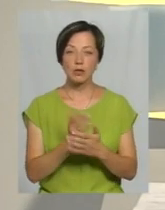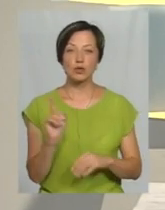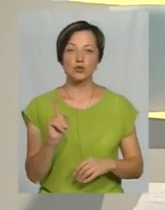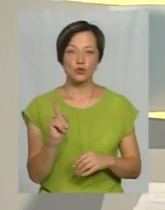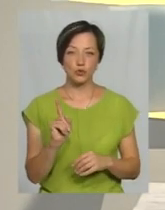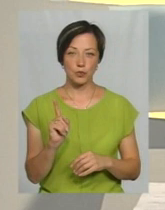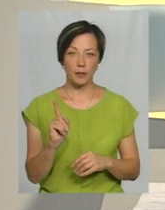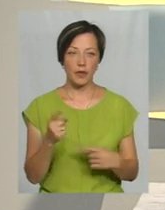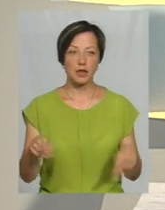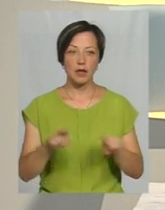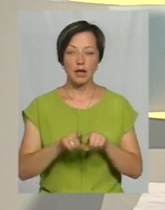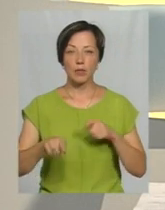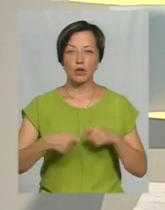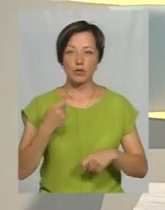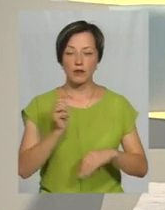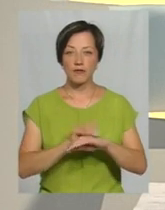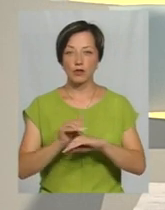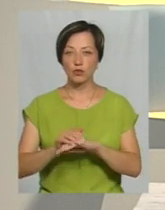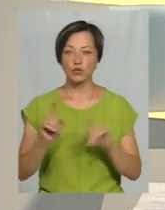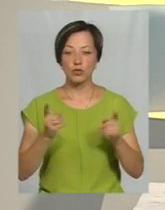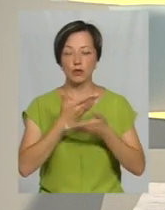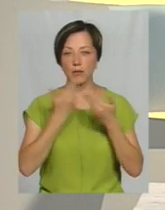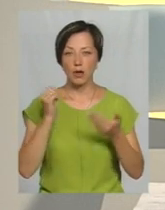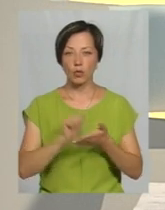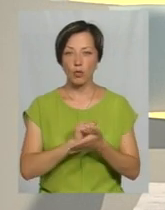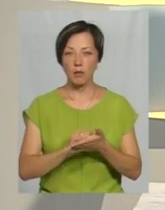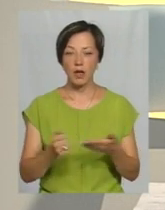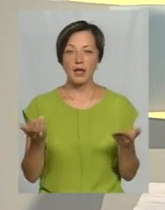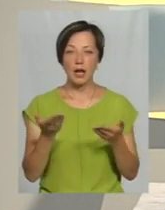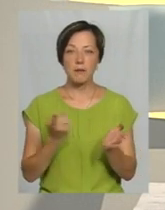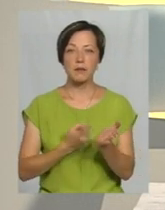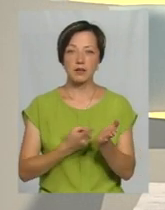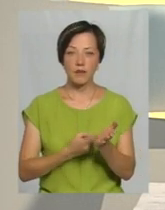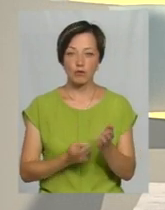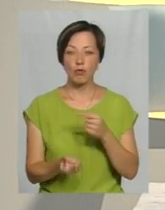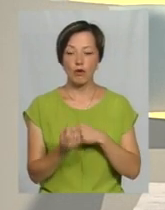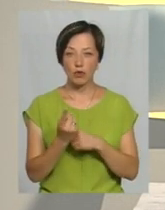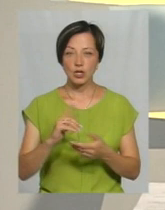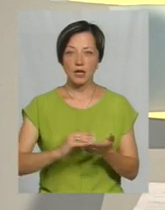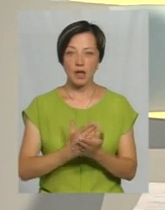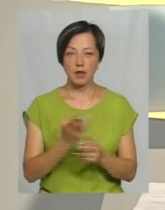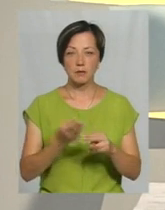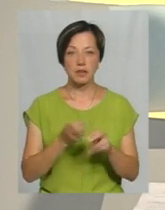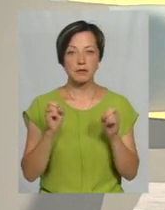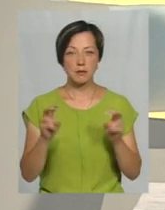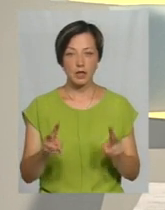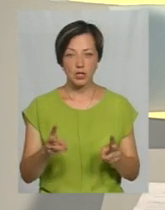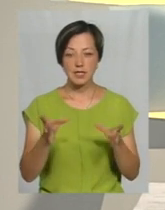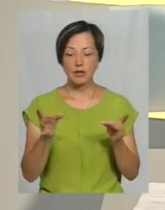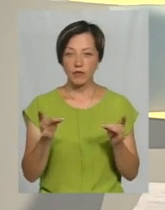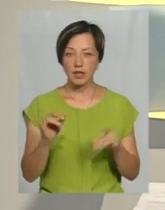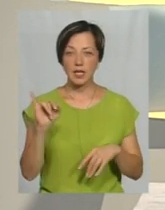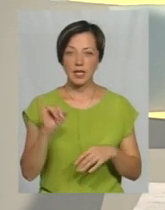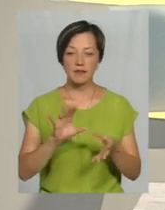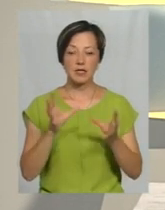такі порушення фіксують, що немає документів, які підтверджують походження, якість і безпечність сирований,